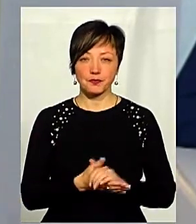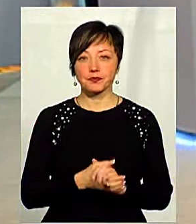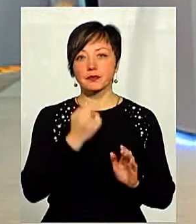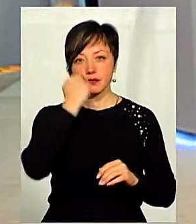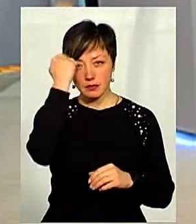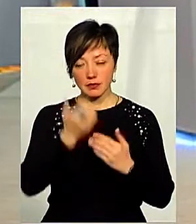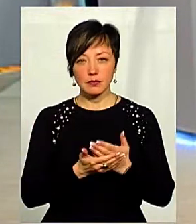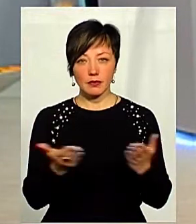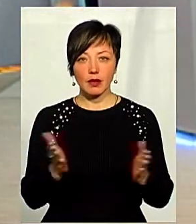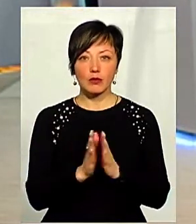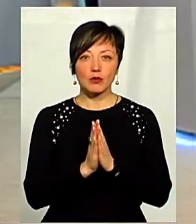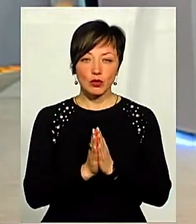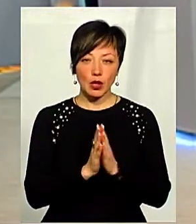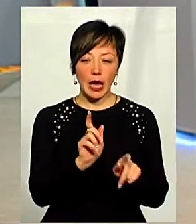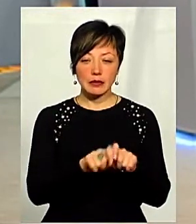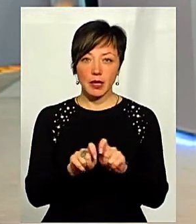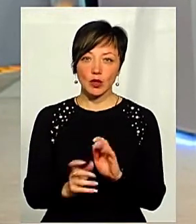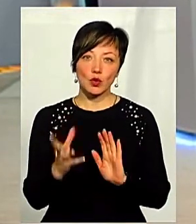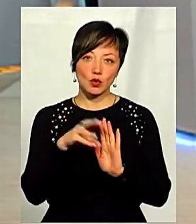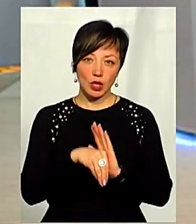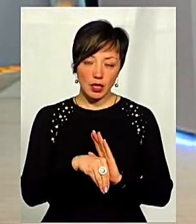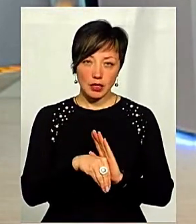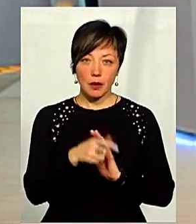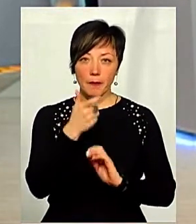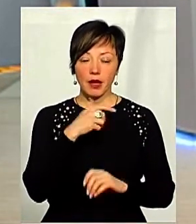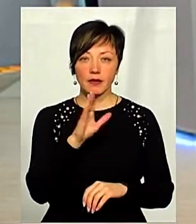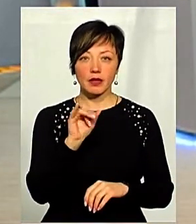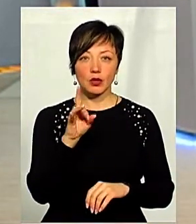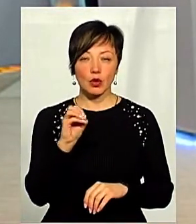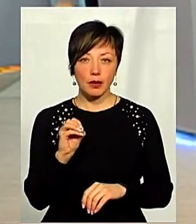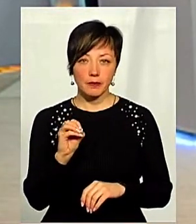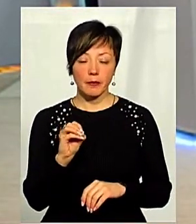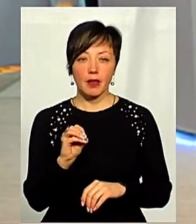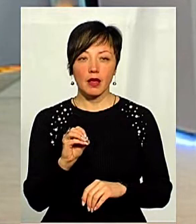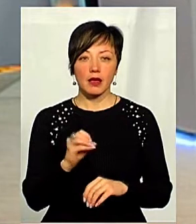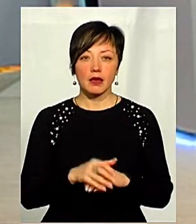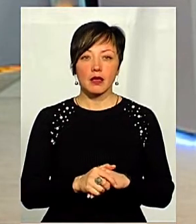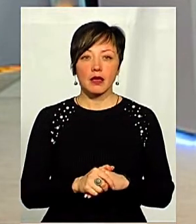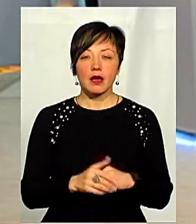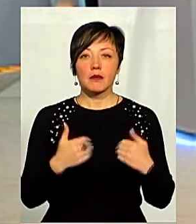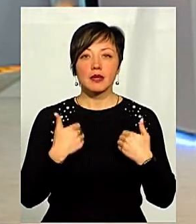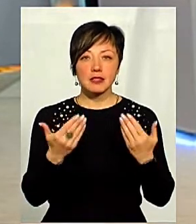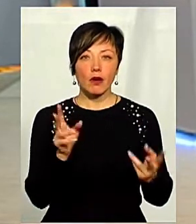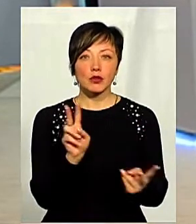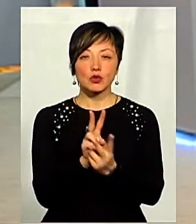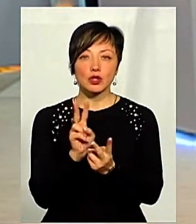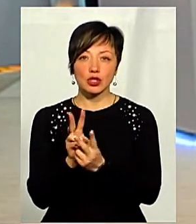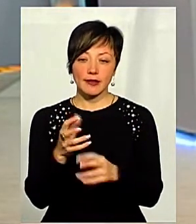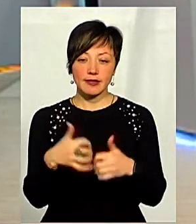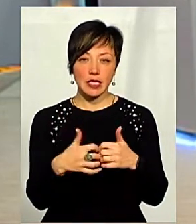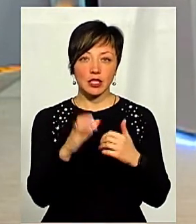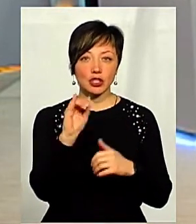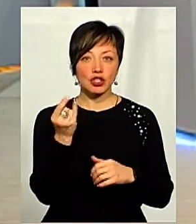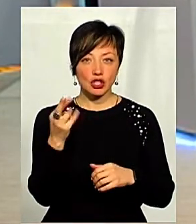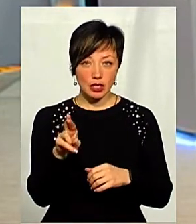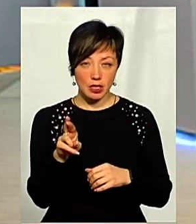Дякую вам. І прошу, панове експерти, долучайтеся. Пане Вікторе. Дмитро Викторовичу, ми з вами зустрічалися в середні січня, там